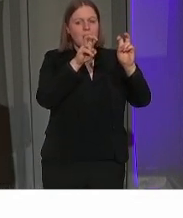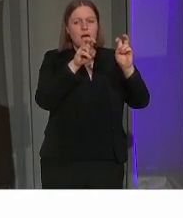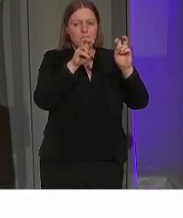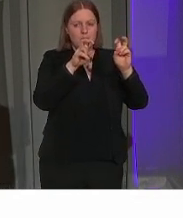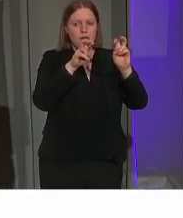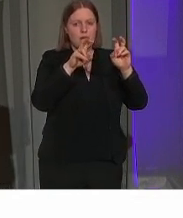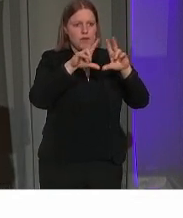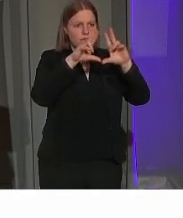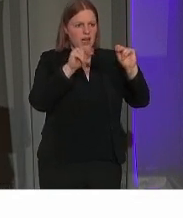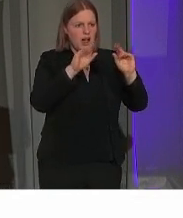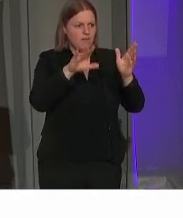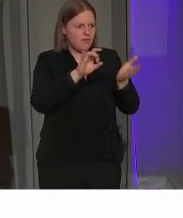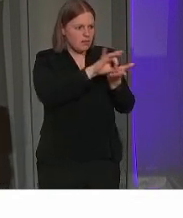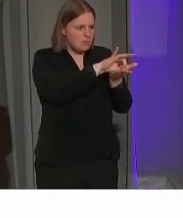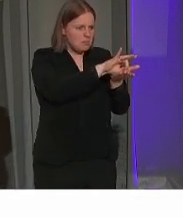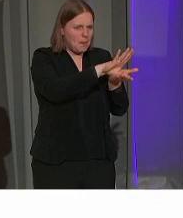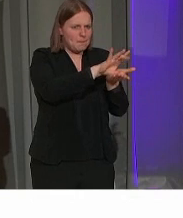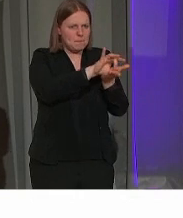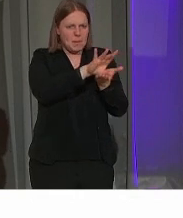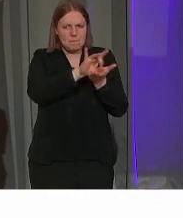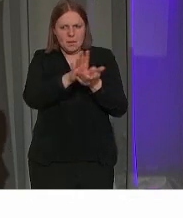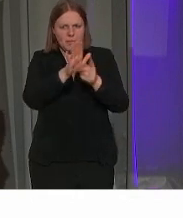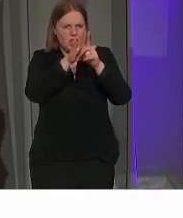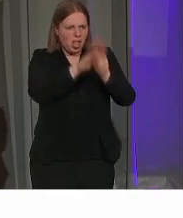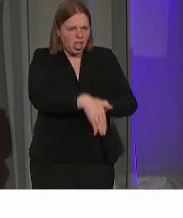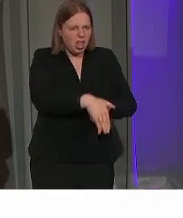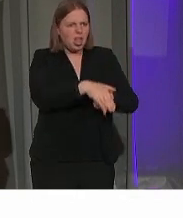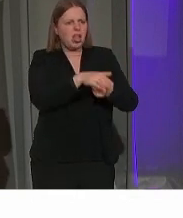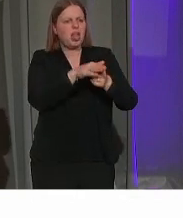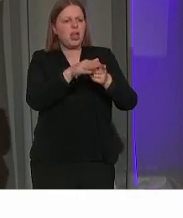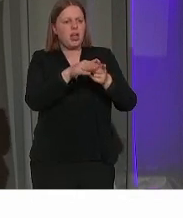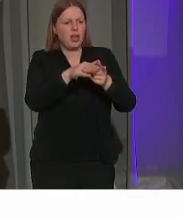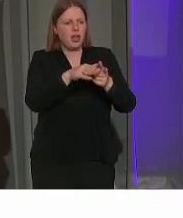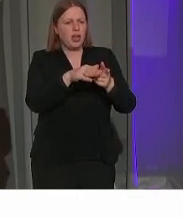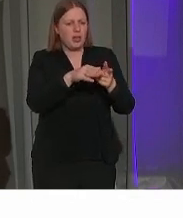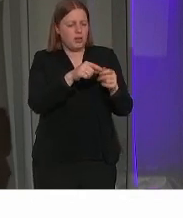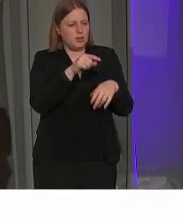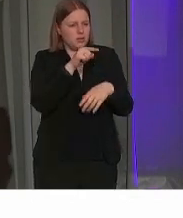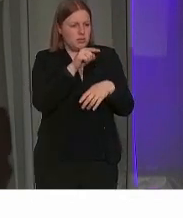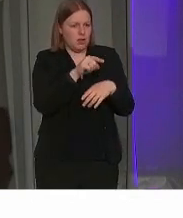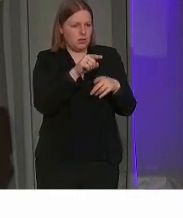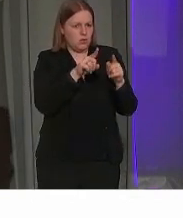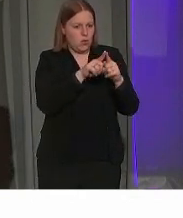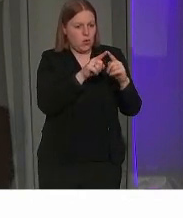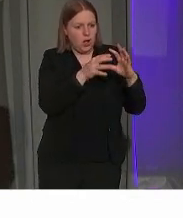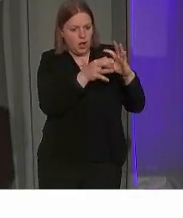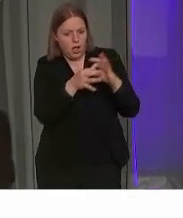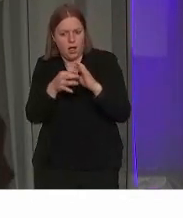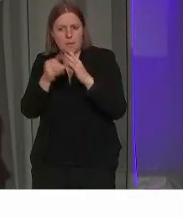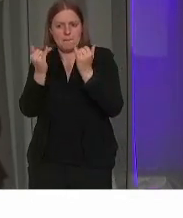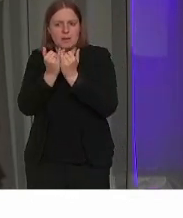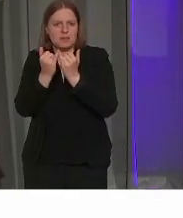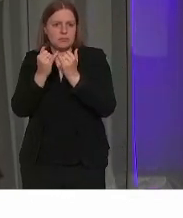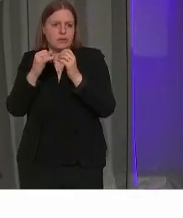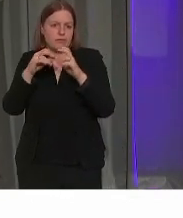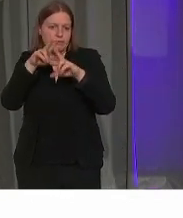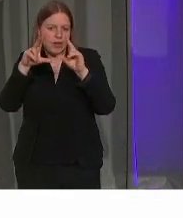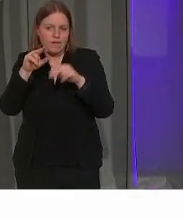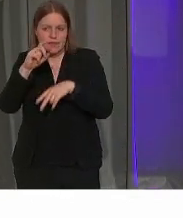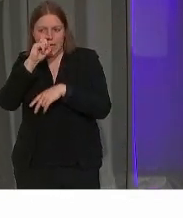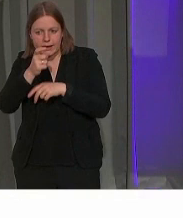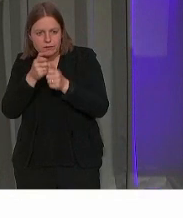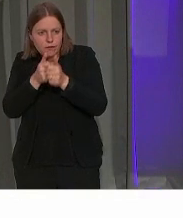een verhaal van uitsluiting, een verhaal van discriminatie. Die eigenlijk onderliggend wel in dat verhaal van de heksenvervolging zit.